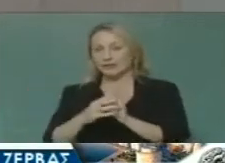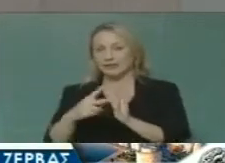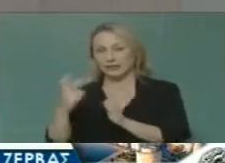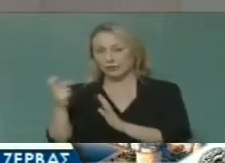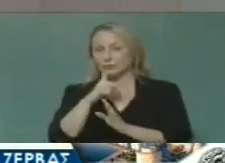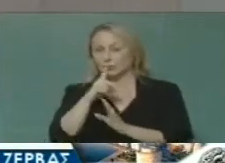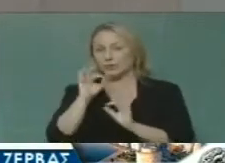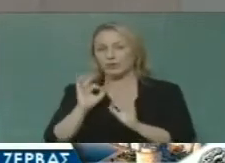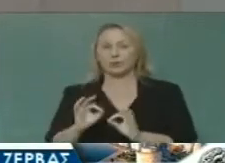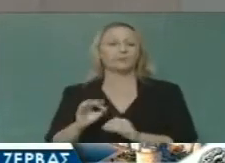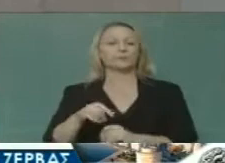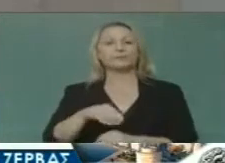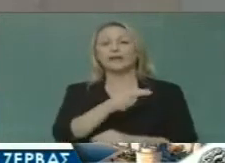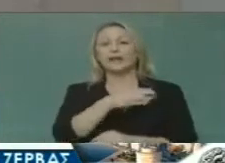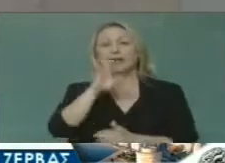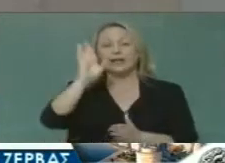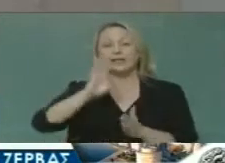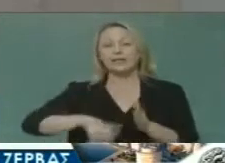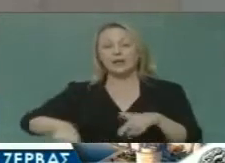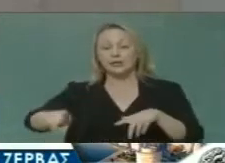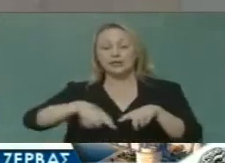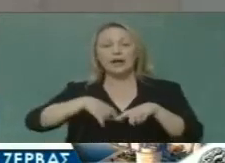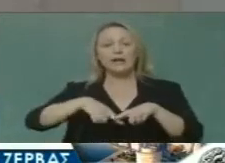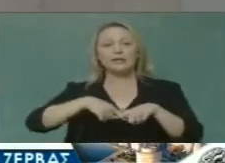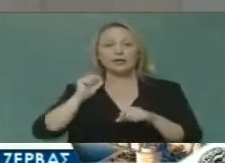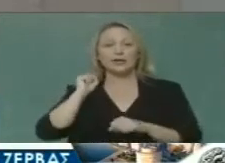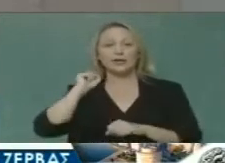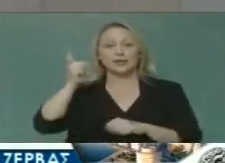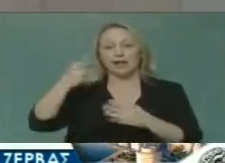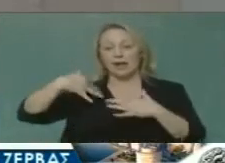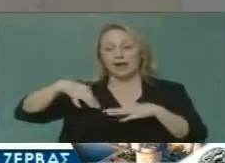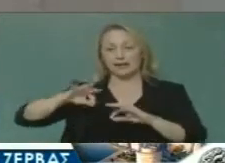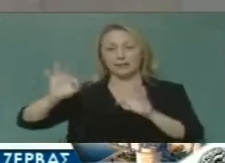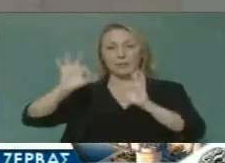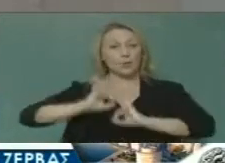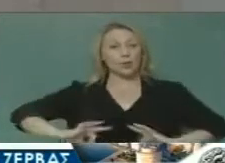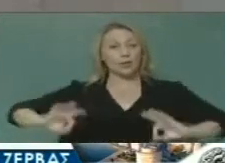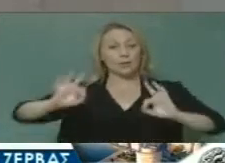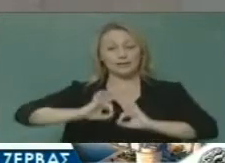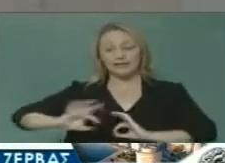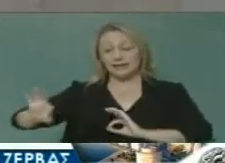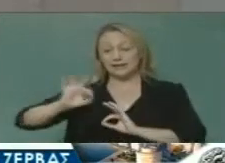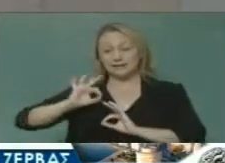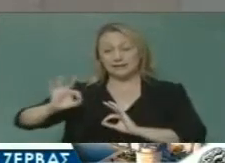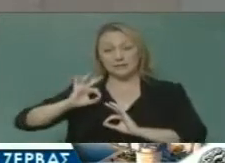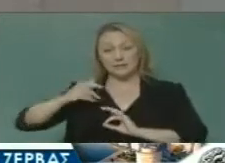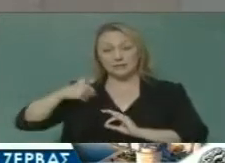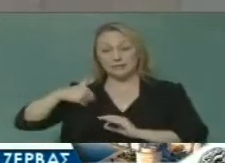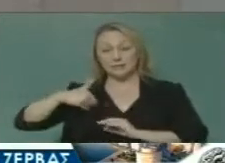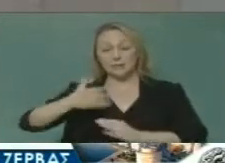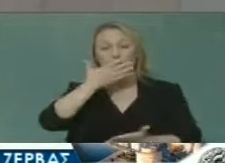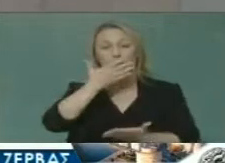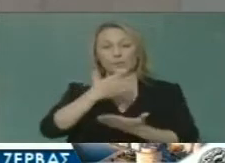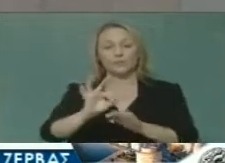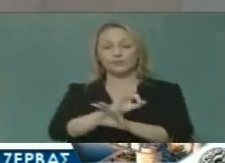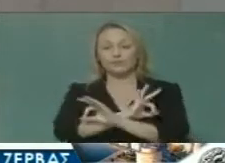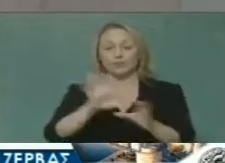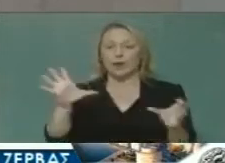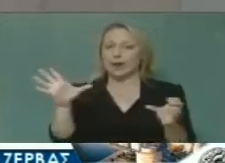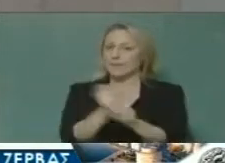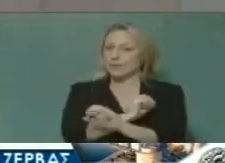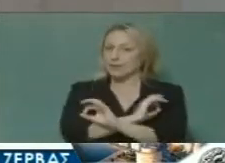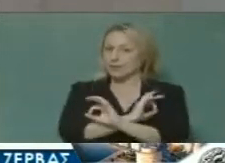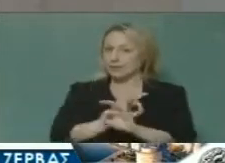χριστουγεννιάτικες γιορτές κάτι το οποίο ξεκινήσαμε το Σεπτέμβριο και ολοκληρώσαμε με μεγάλη επιτυχία ούτως ώστε η